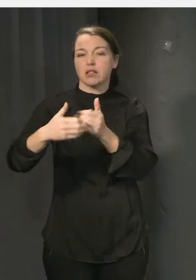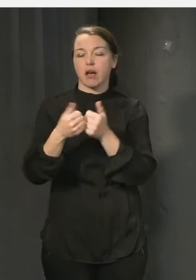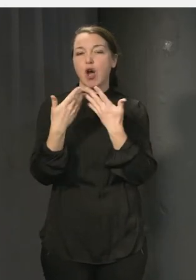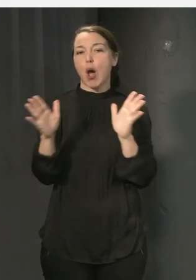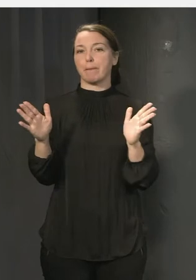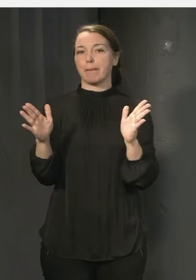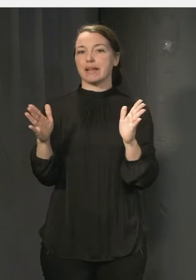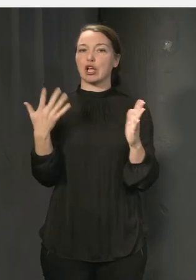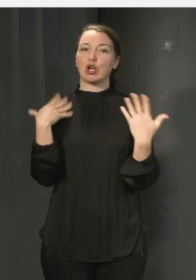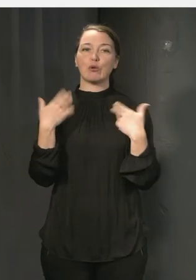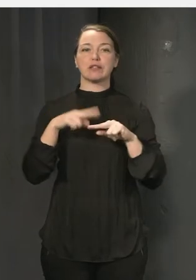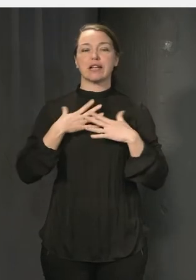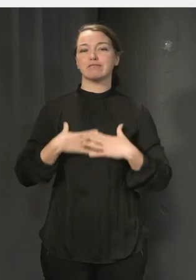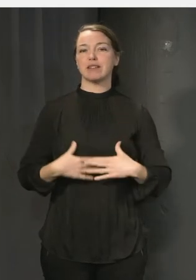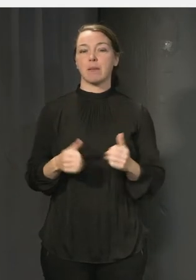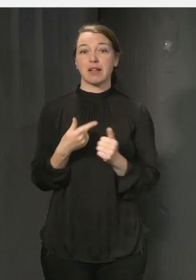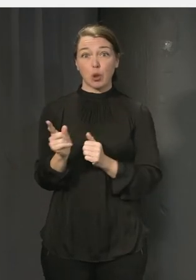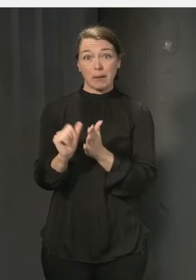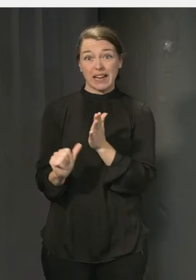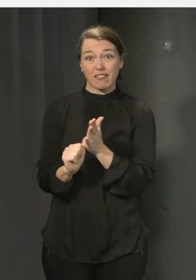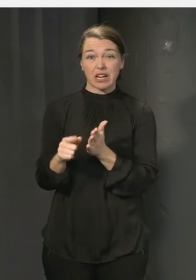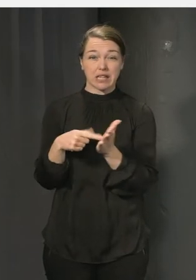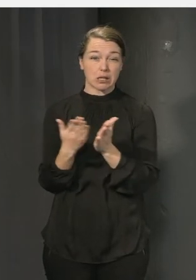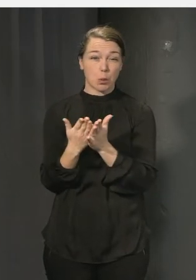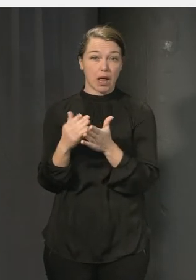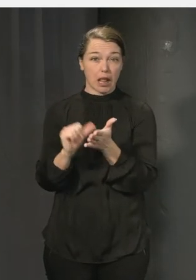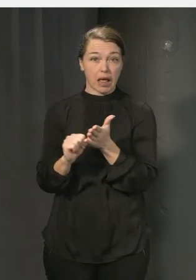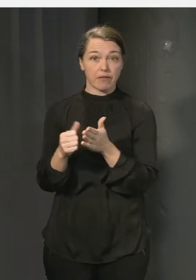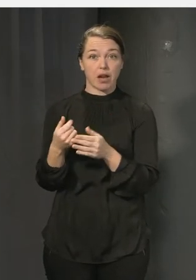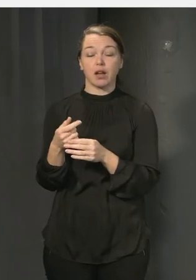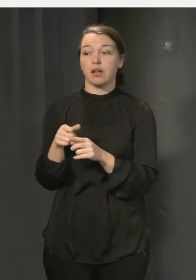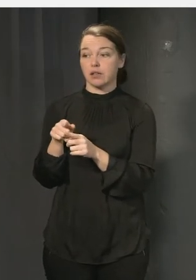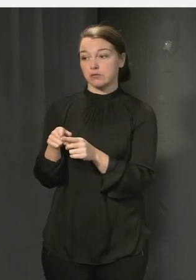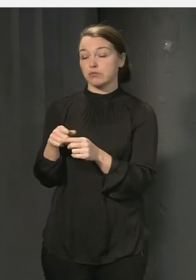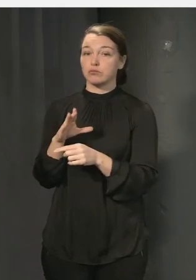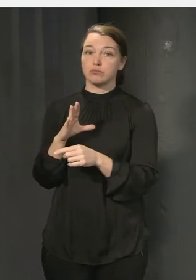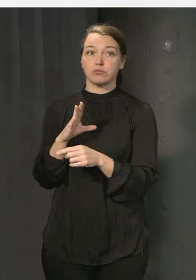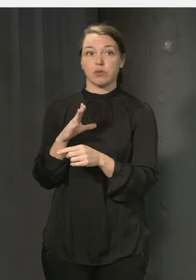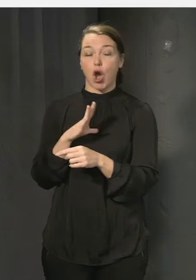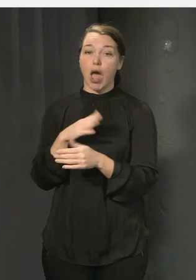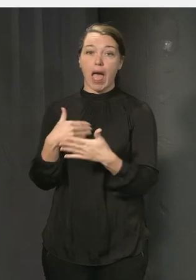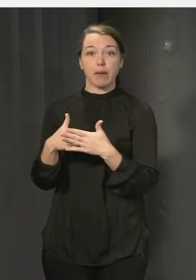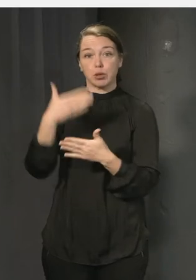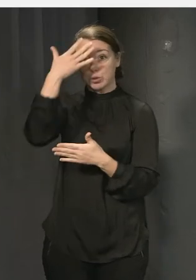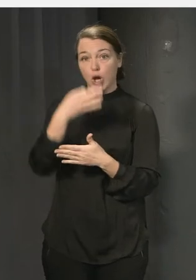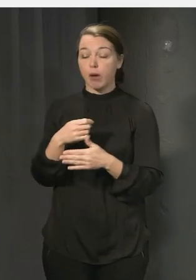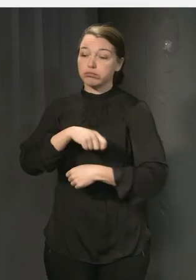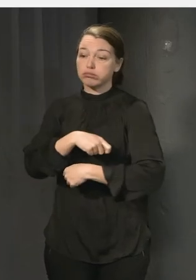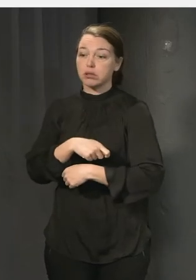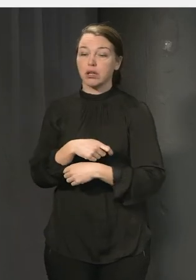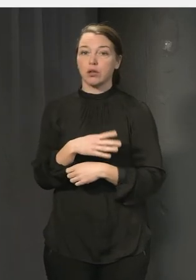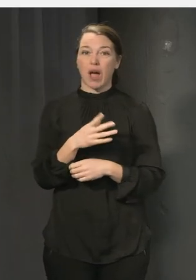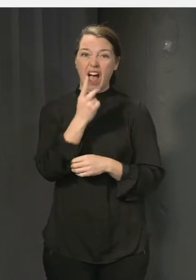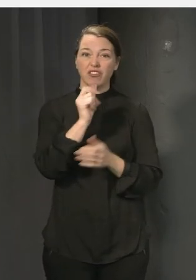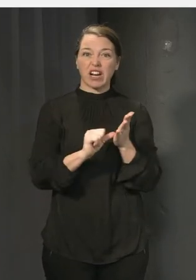hände för de här eleverna då, det var att de som stod utanför när de hade till exempel hemkunskap, de gjorde fula